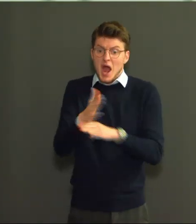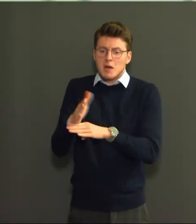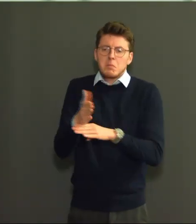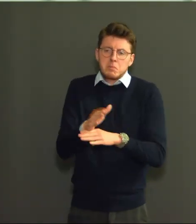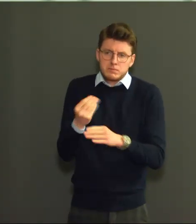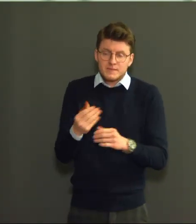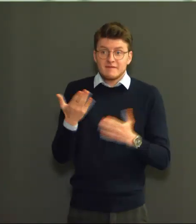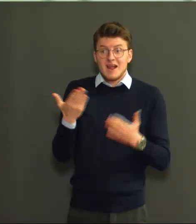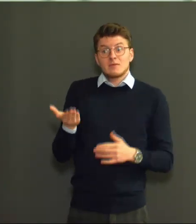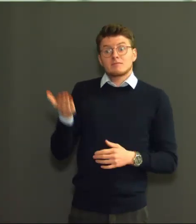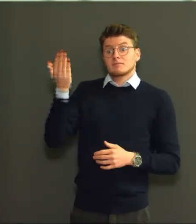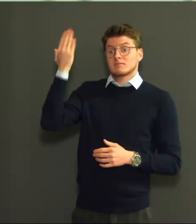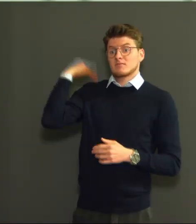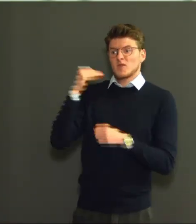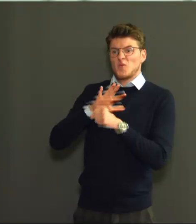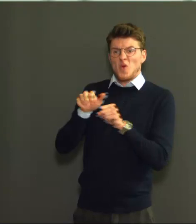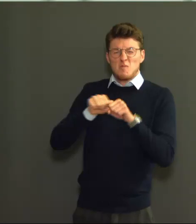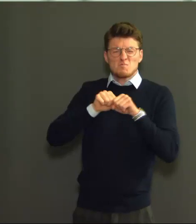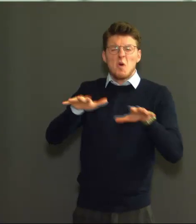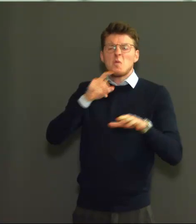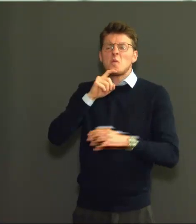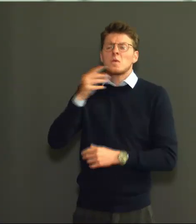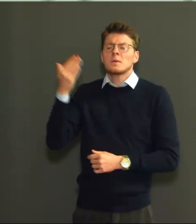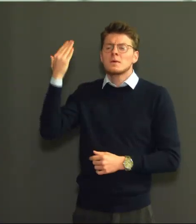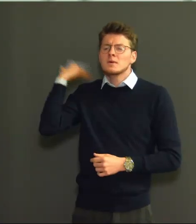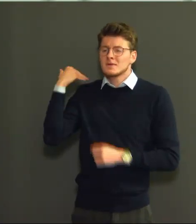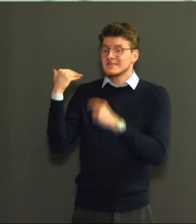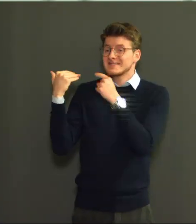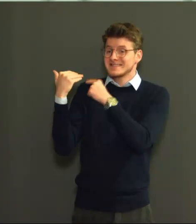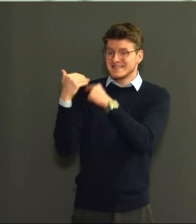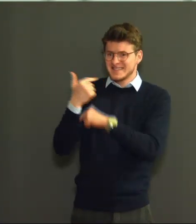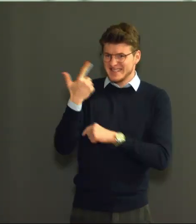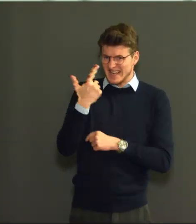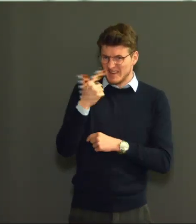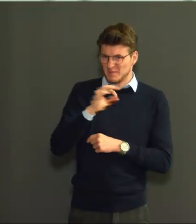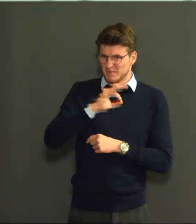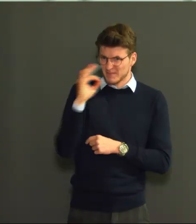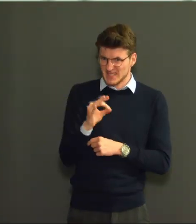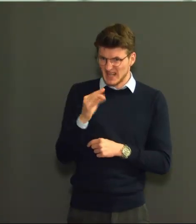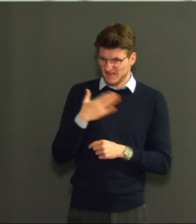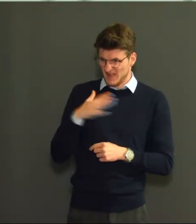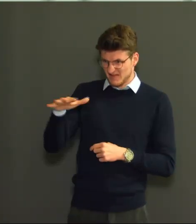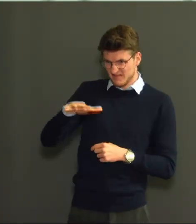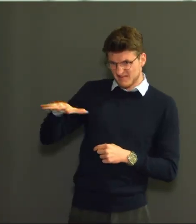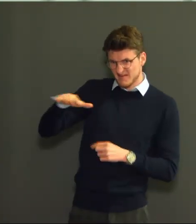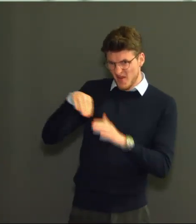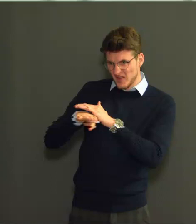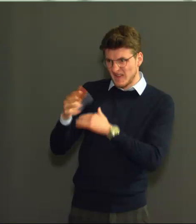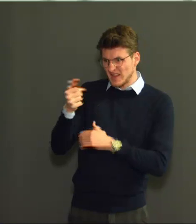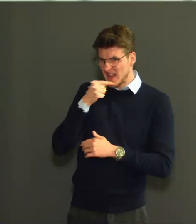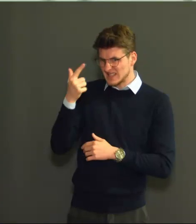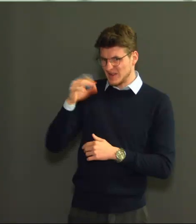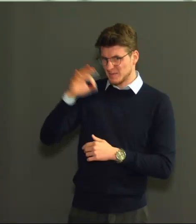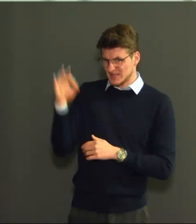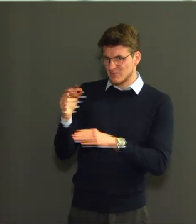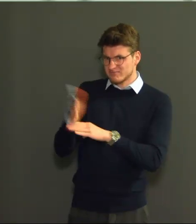verloop van de pandemie, dan bedroeg dat slechts 7% van de overlijdens. En dit is opnieuw een overtuigende illustratie